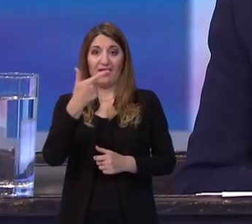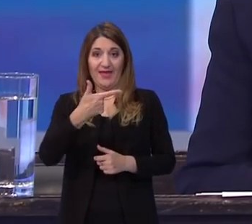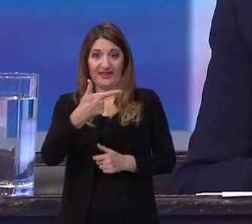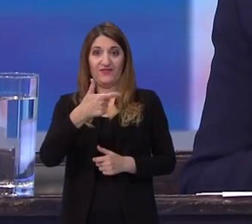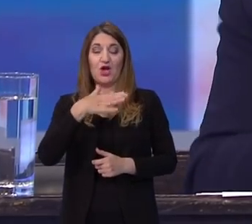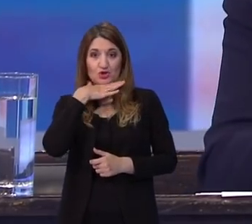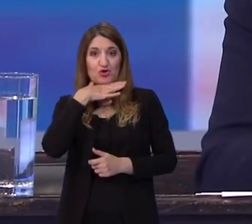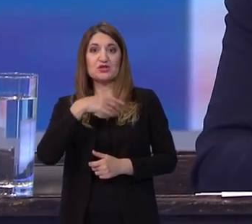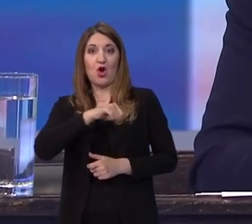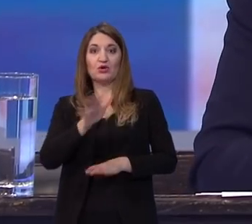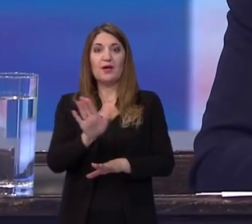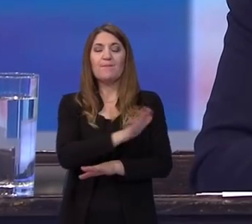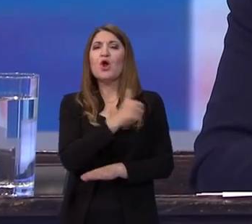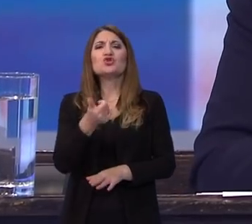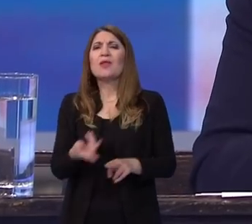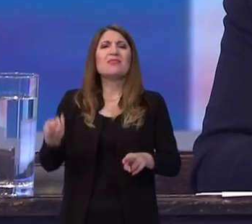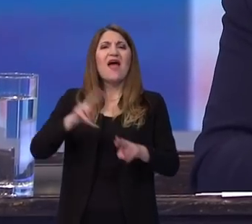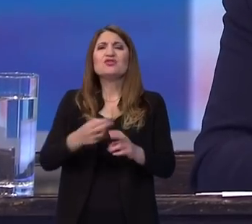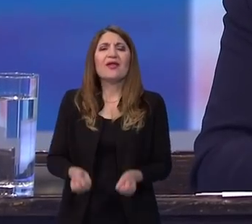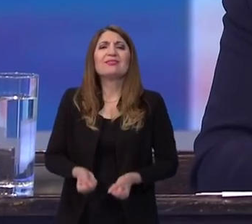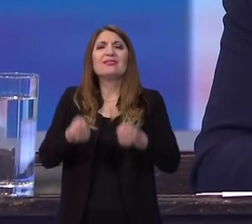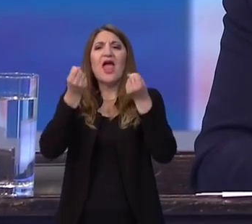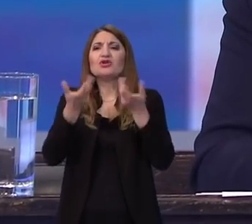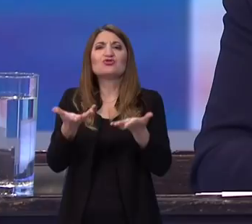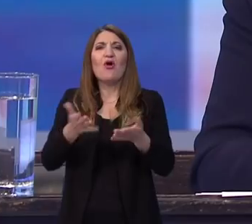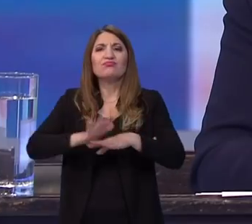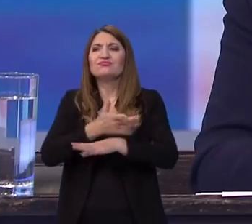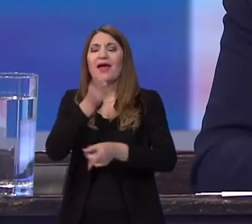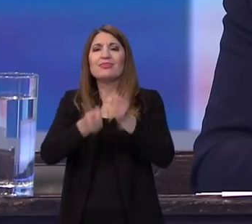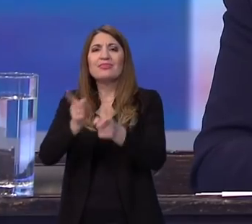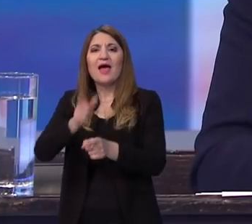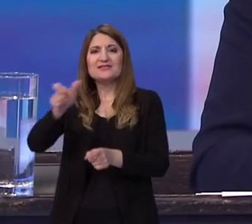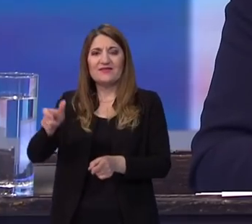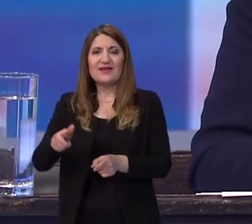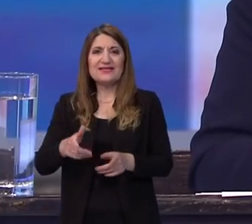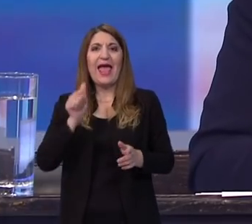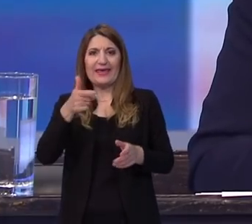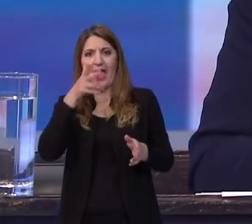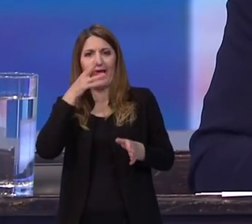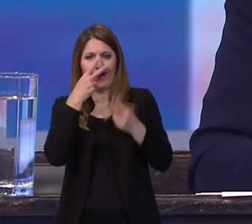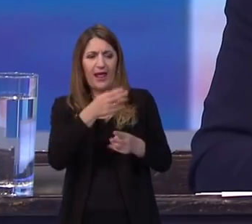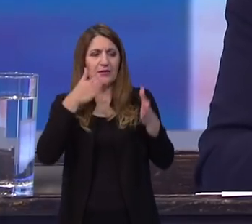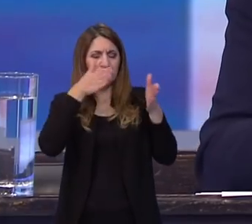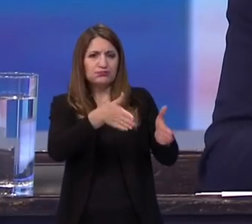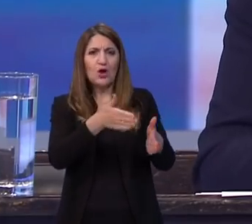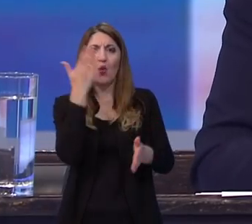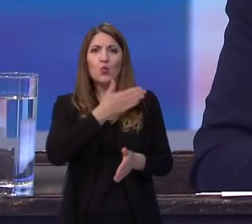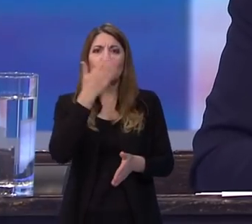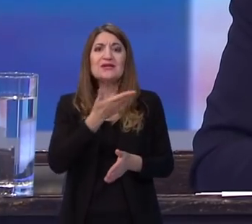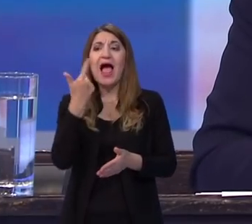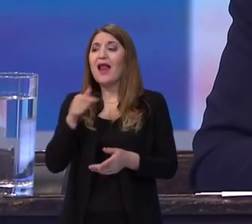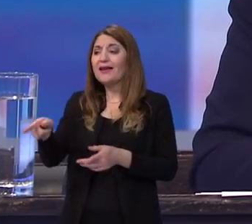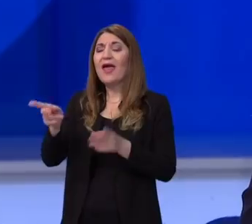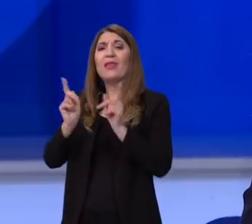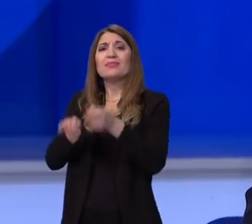nama. Što je nastavnicima bila najteže? Znamo da je fokus na učenicima, ali što je vama nastavnicima bila najteže?